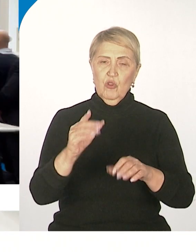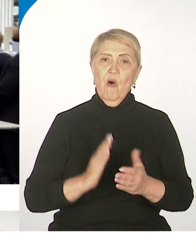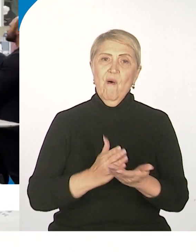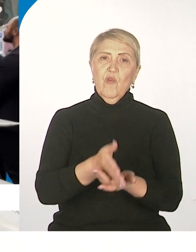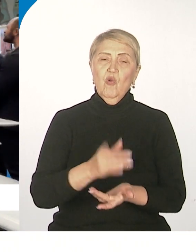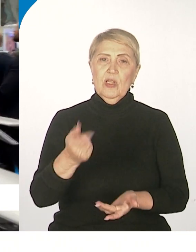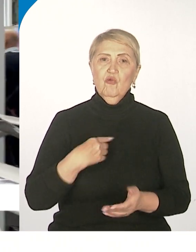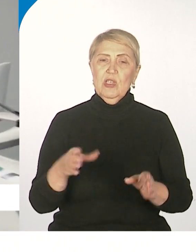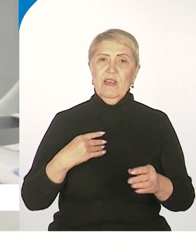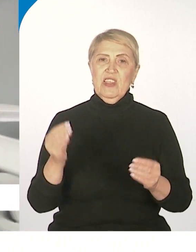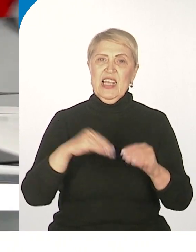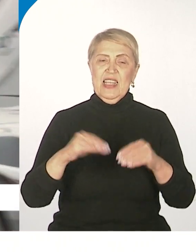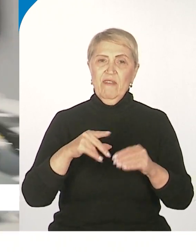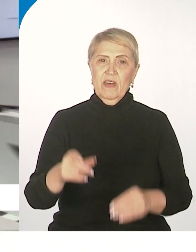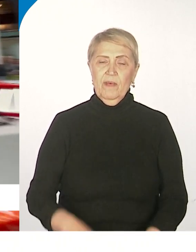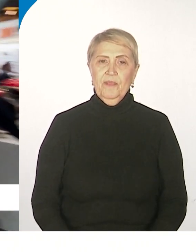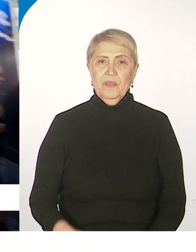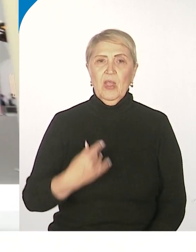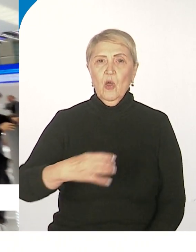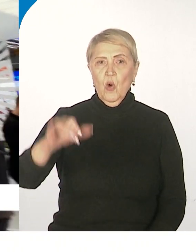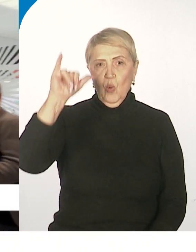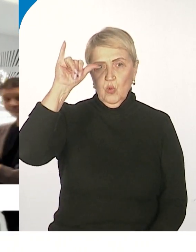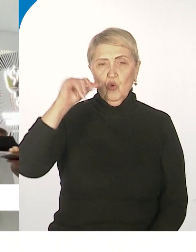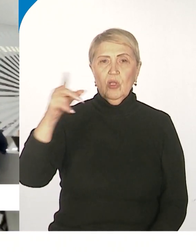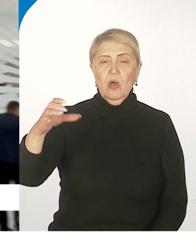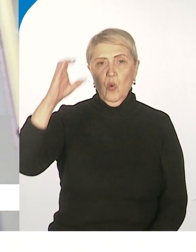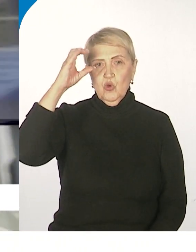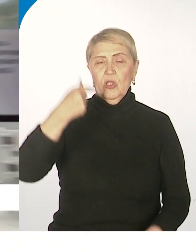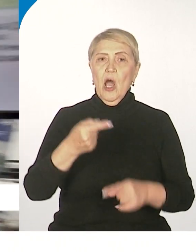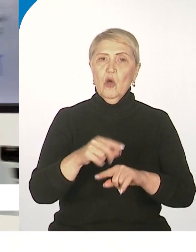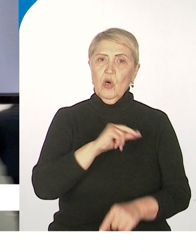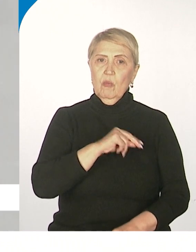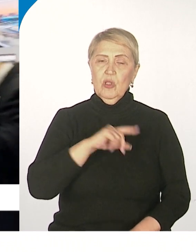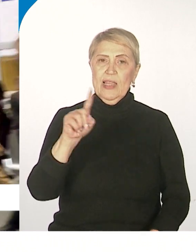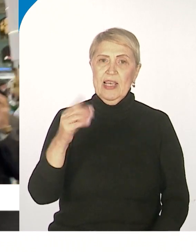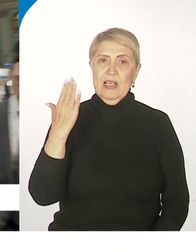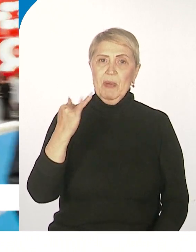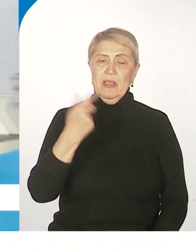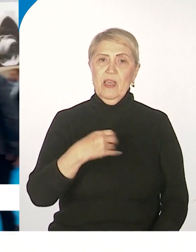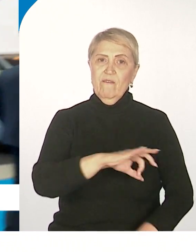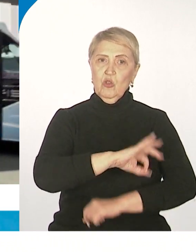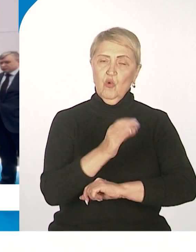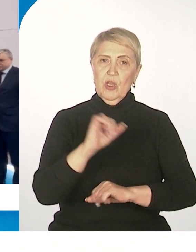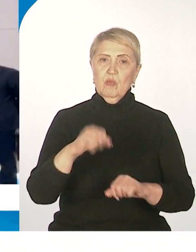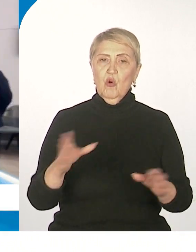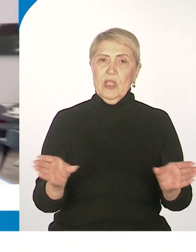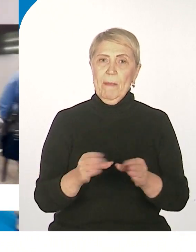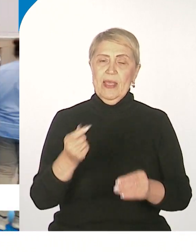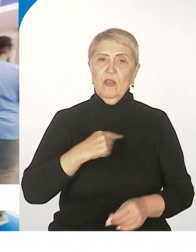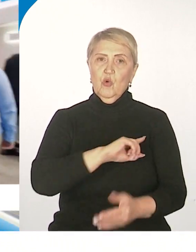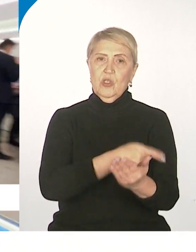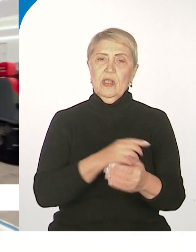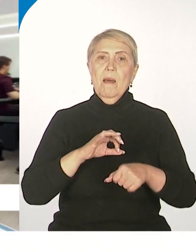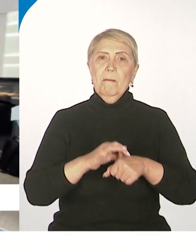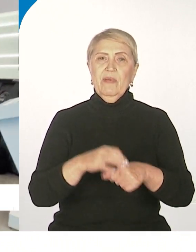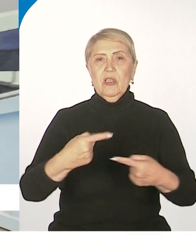холдинга РЖД. Благодаря этому шагу ученые, которые работают на Западе и Востоке России, смогут объединить усилия. Проводить совместные